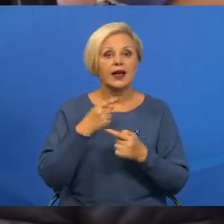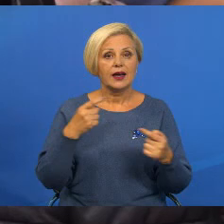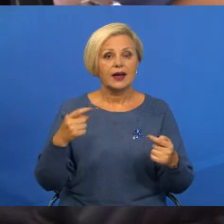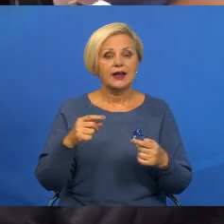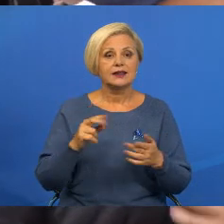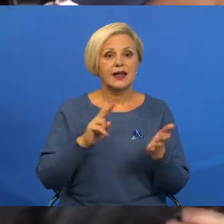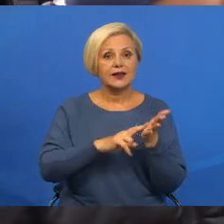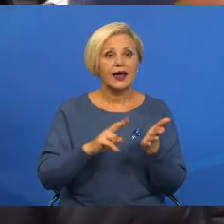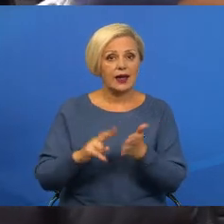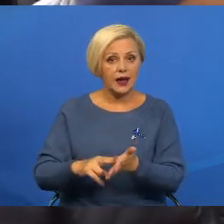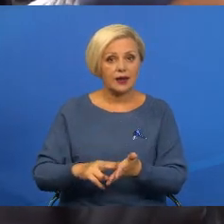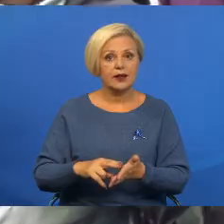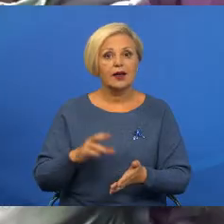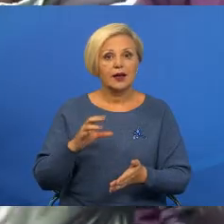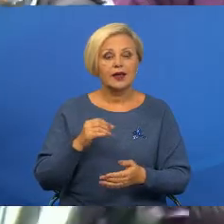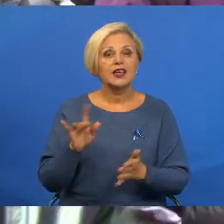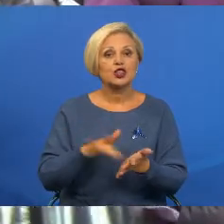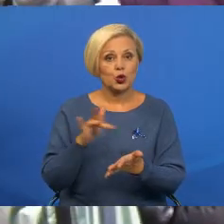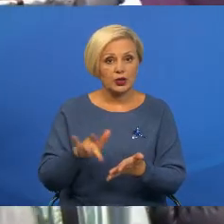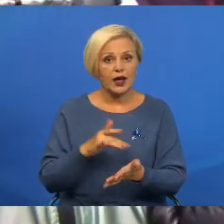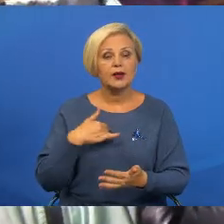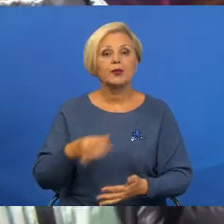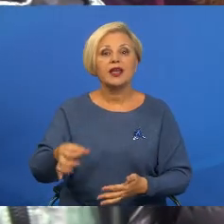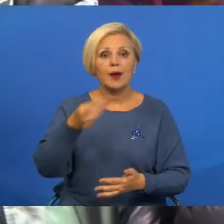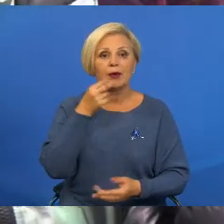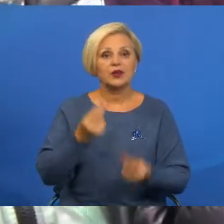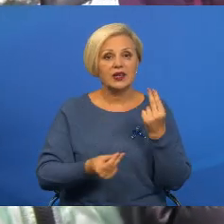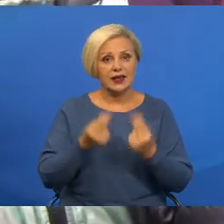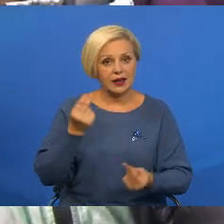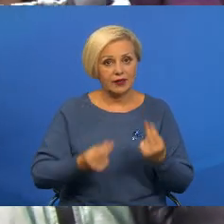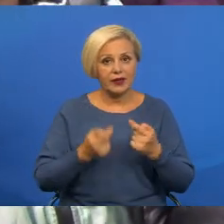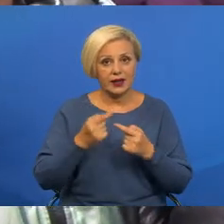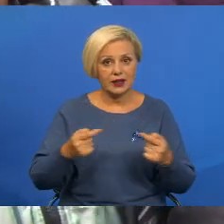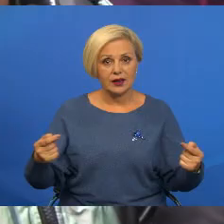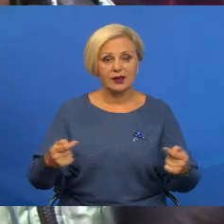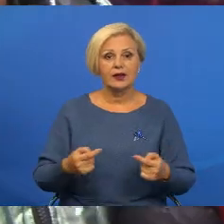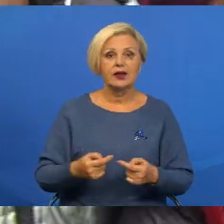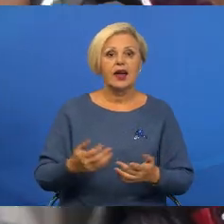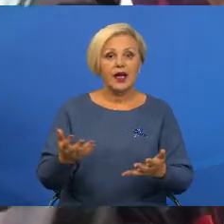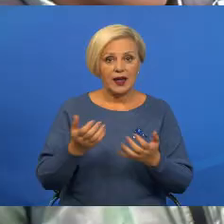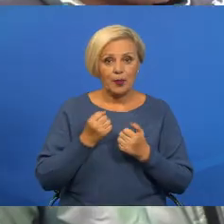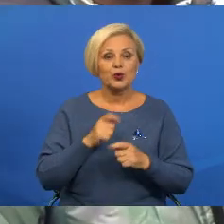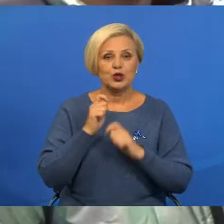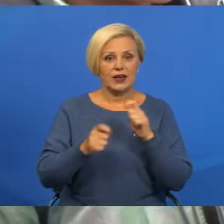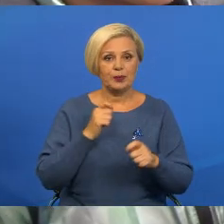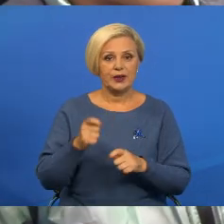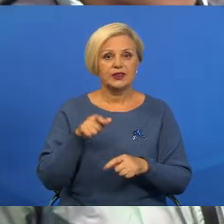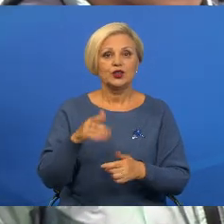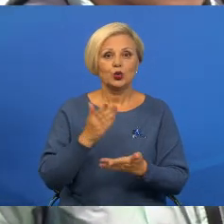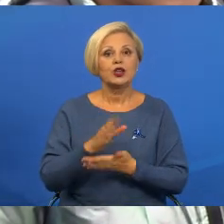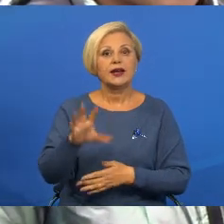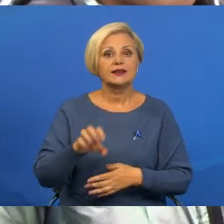наклейки и журналы. Мне понравилось играть в игры, получать призы. Тут есть